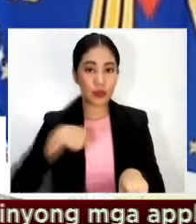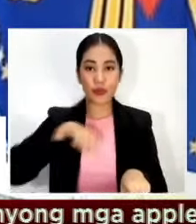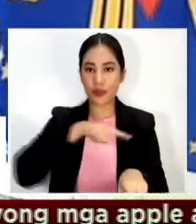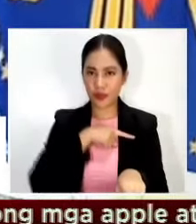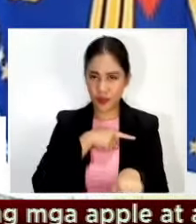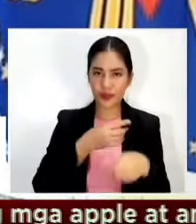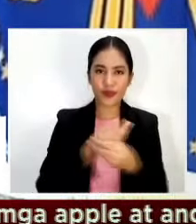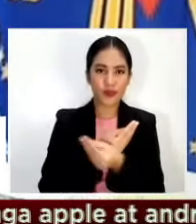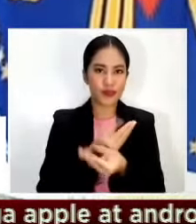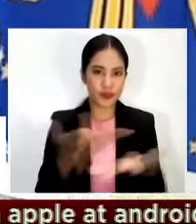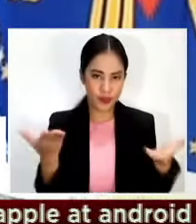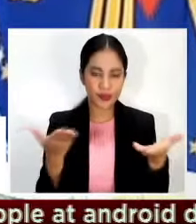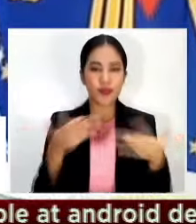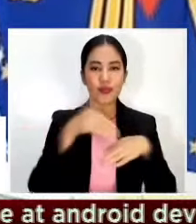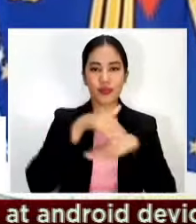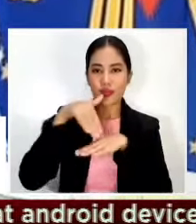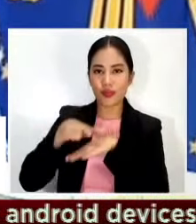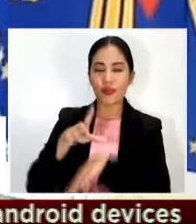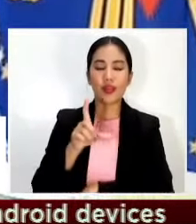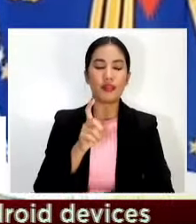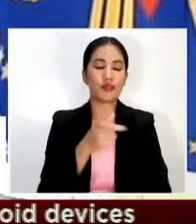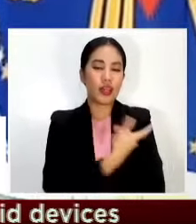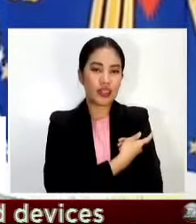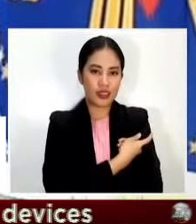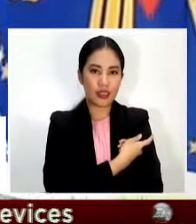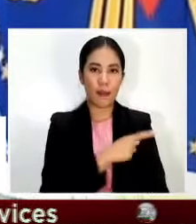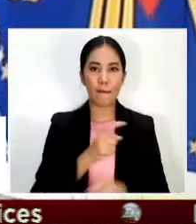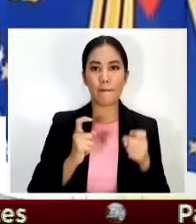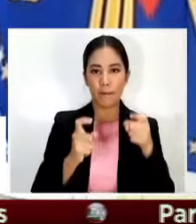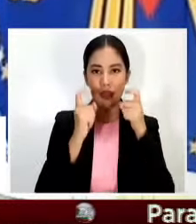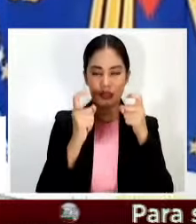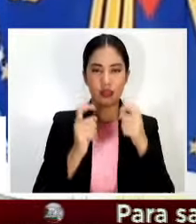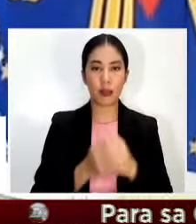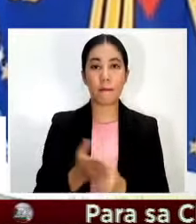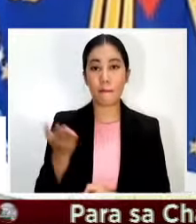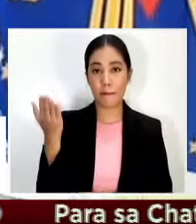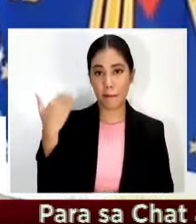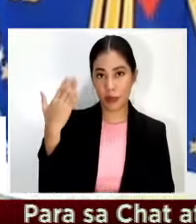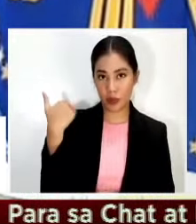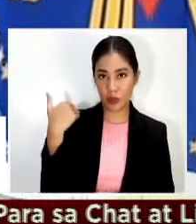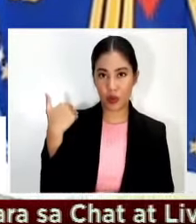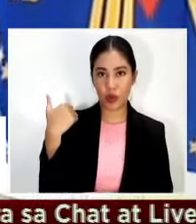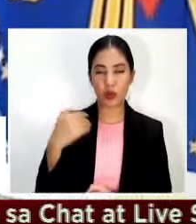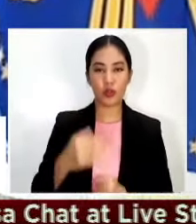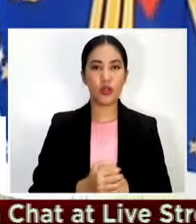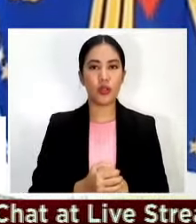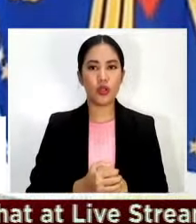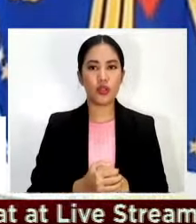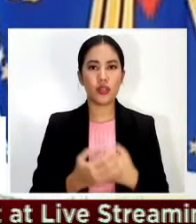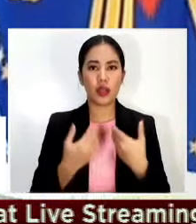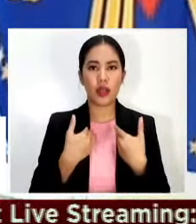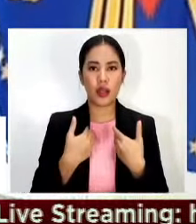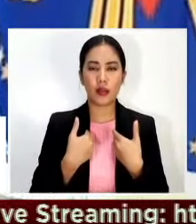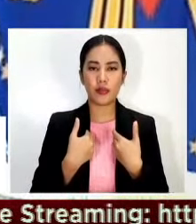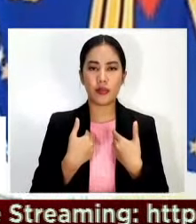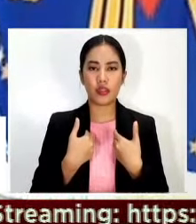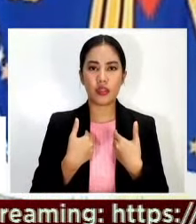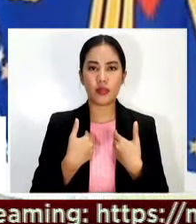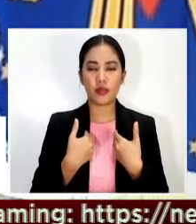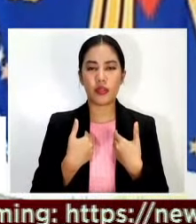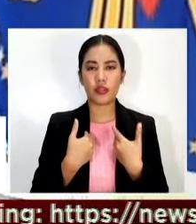come to our possession Noon it came in triggers Ngayon medyo